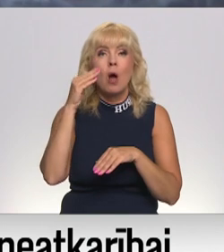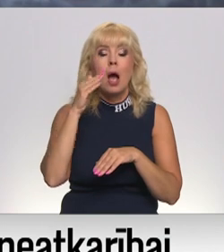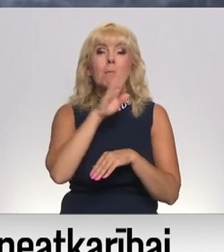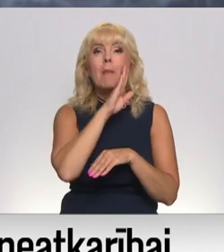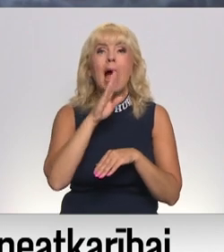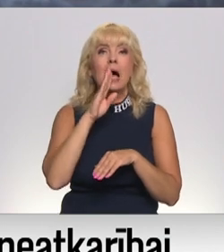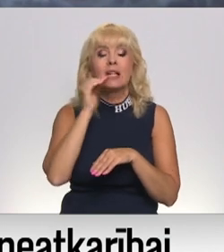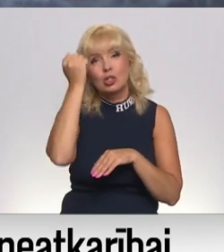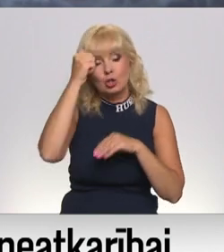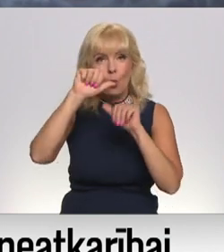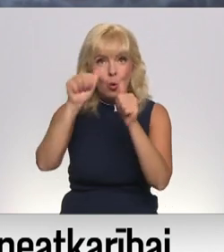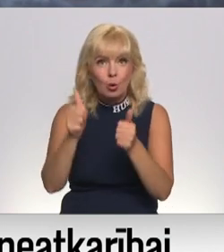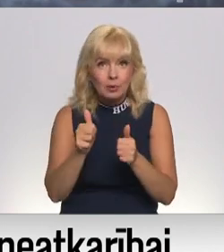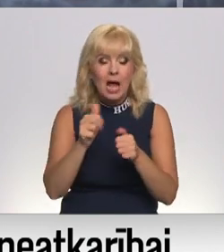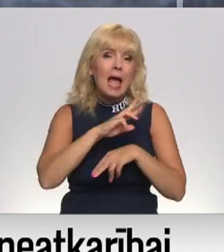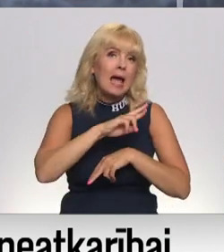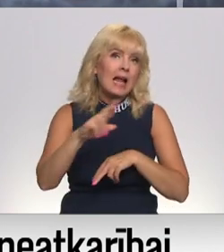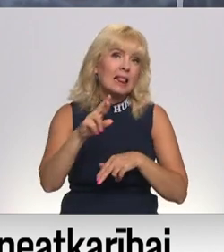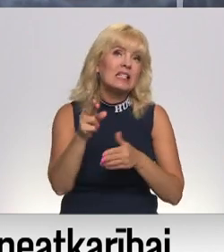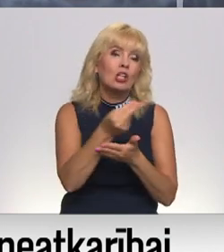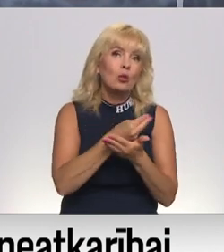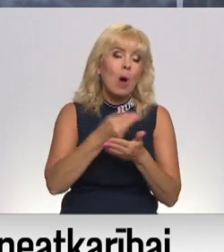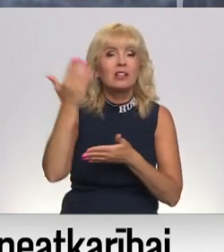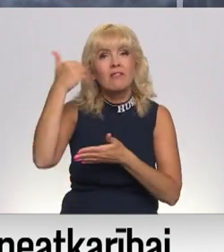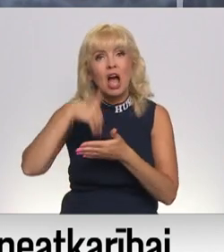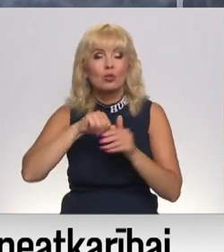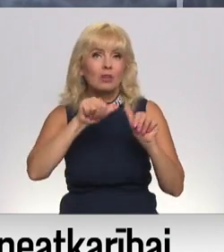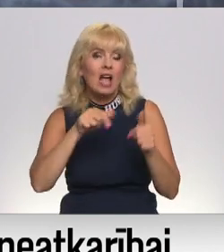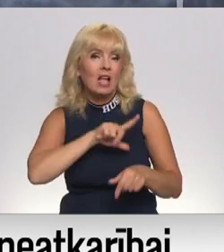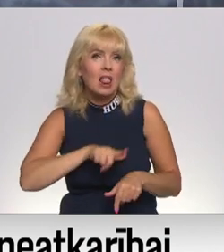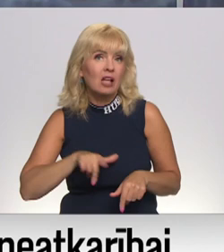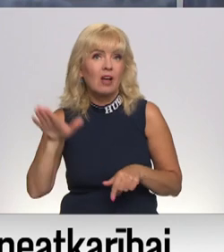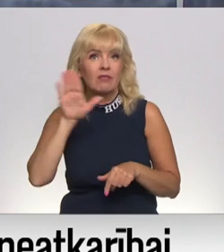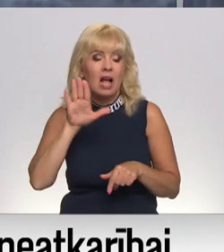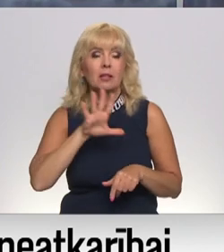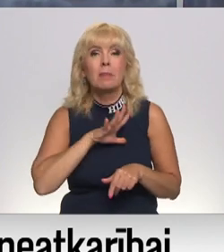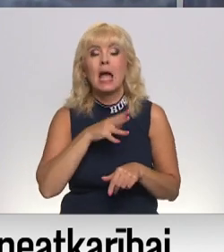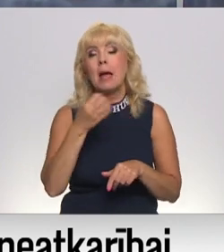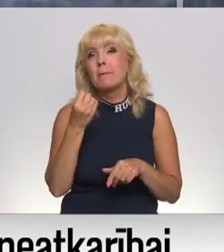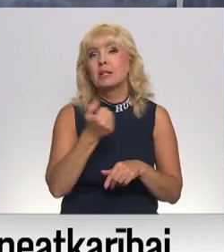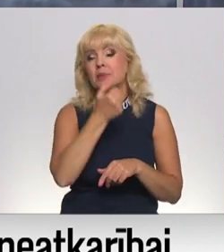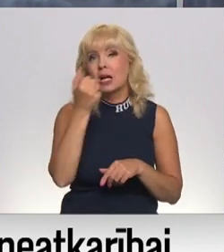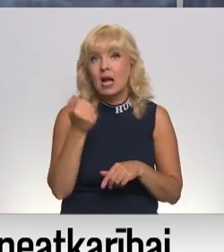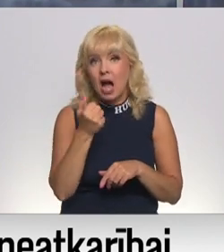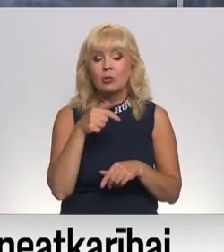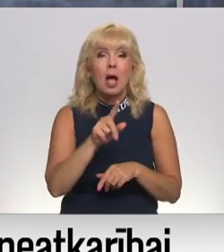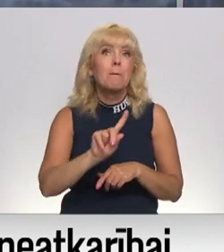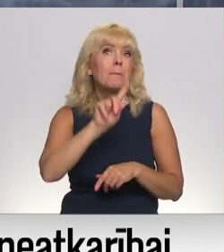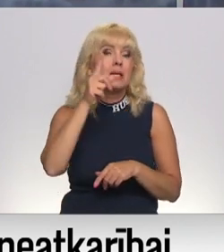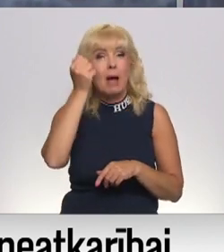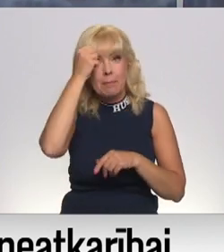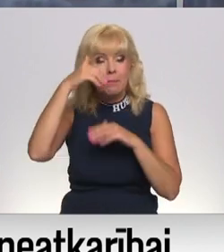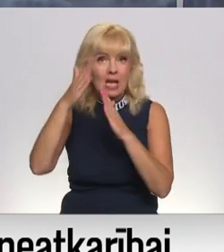ļoti nozīmīga gan reliģiski, gan vēsturiski, jo veidota laikā, kad Latvijas valsti apratēja 15 gadu. Turklāt tas ir pirmais